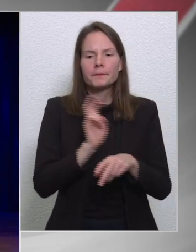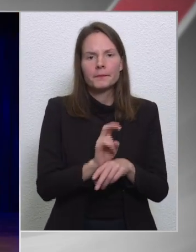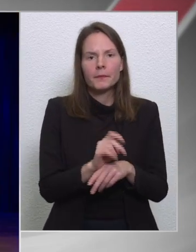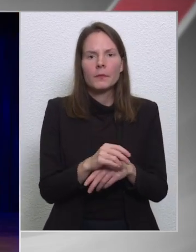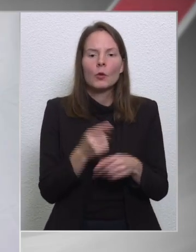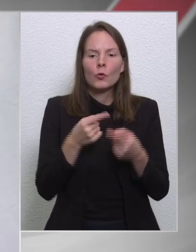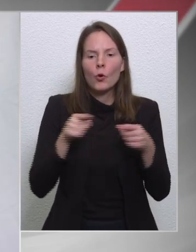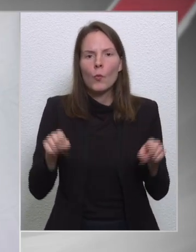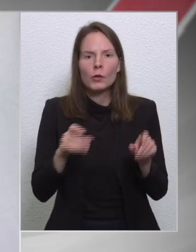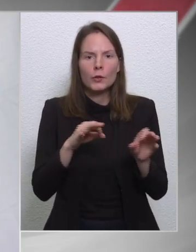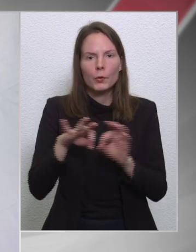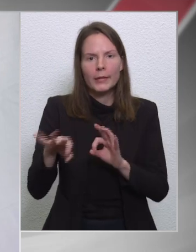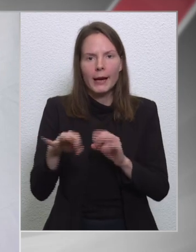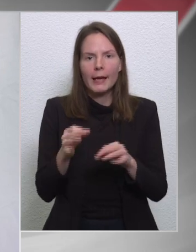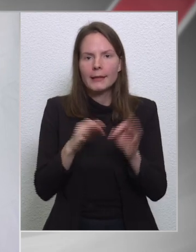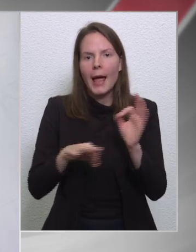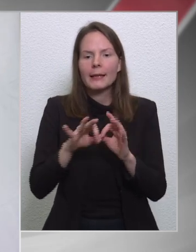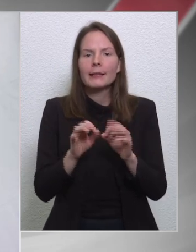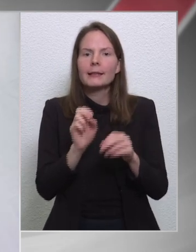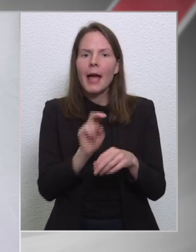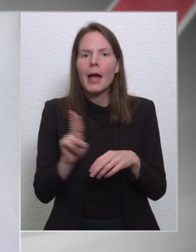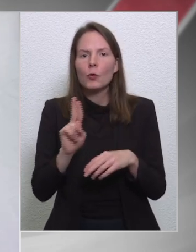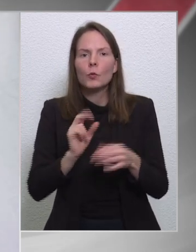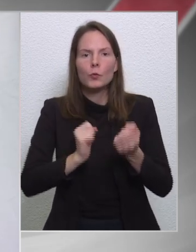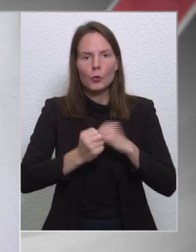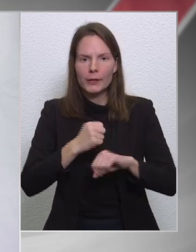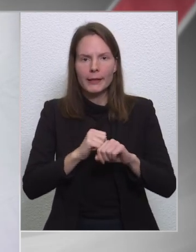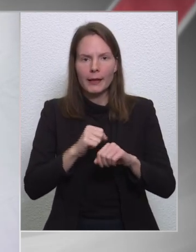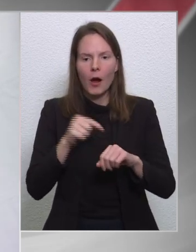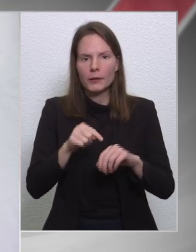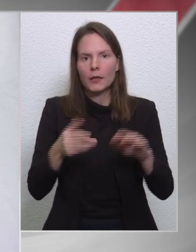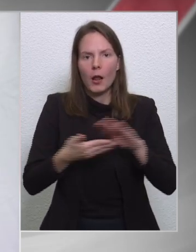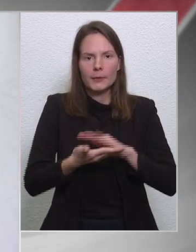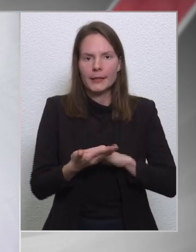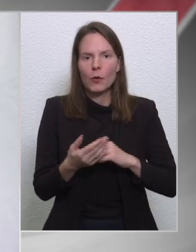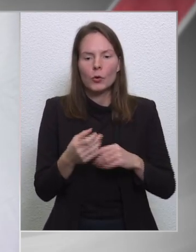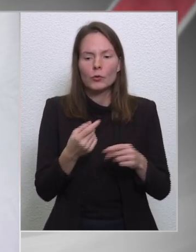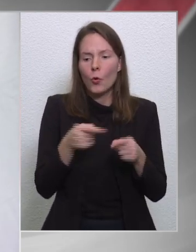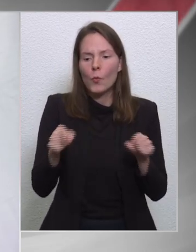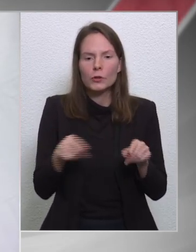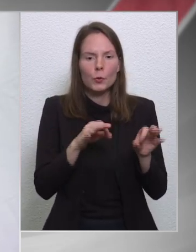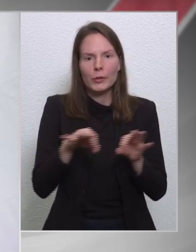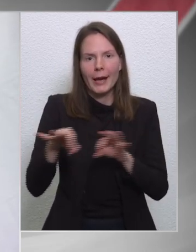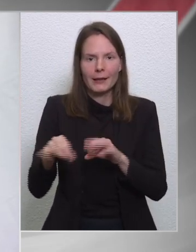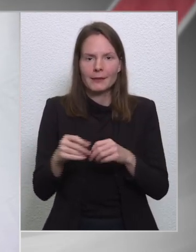működése azon alapszik, hogy különböző ügyeket nem kapcsolunk össze egymással.